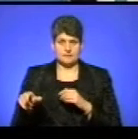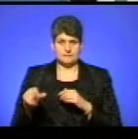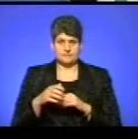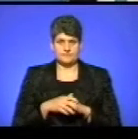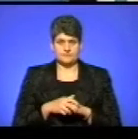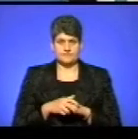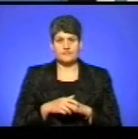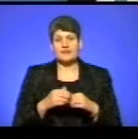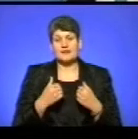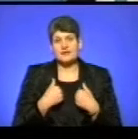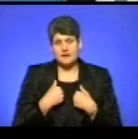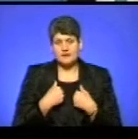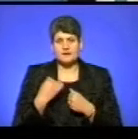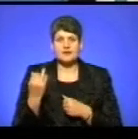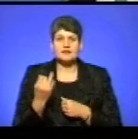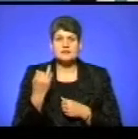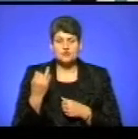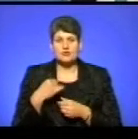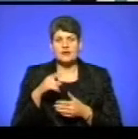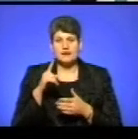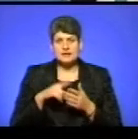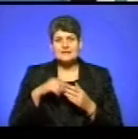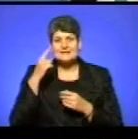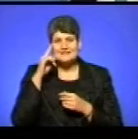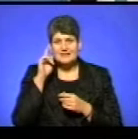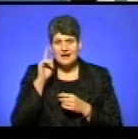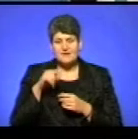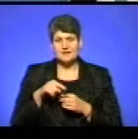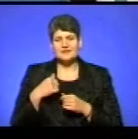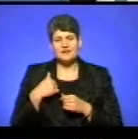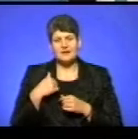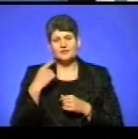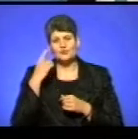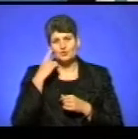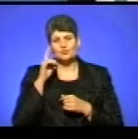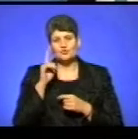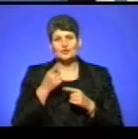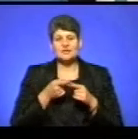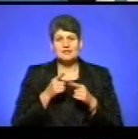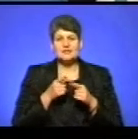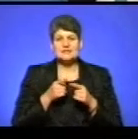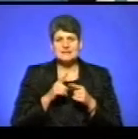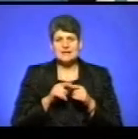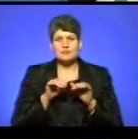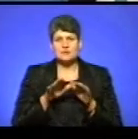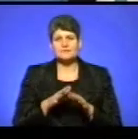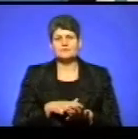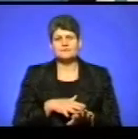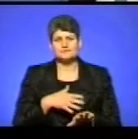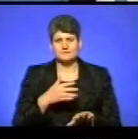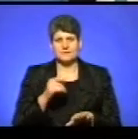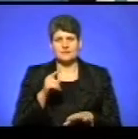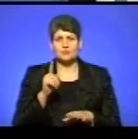Я, як історик і релігіознавець, я думаю, що це процес тривалий. І він